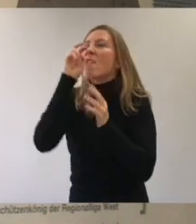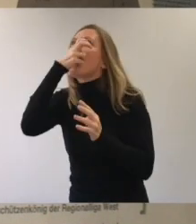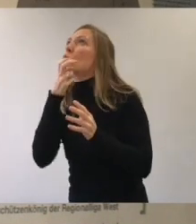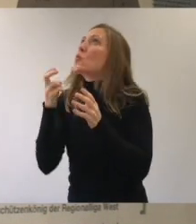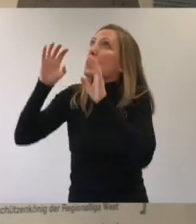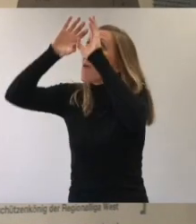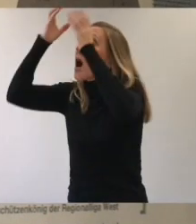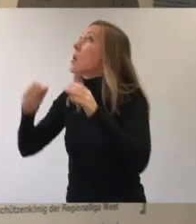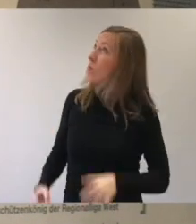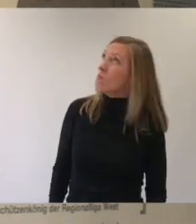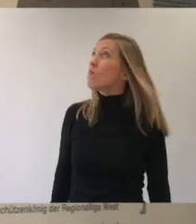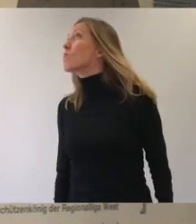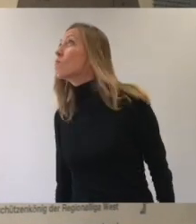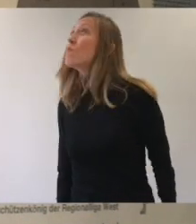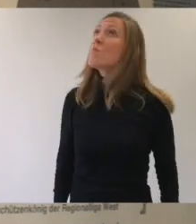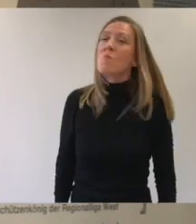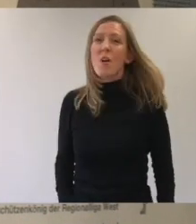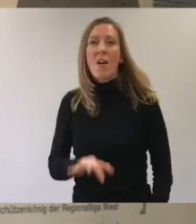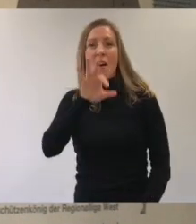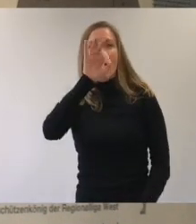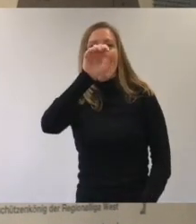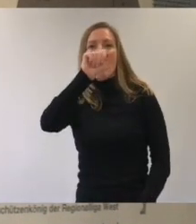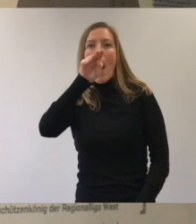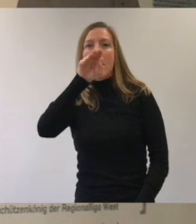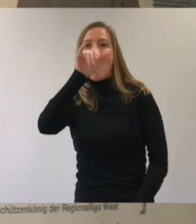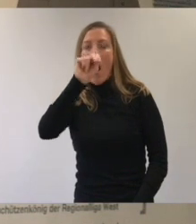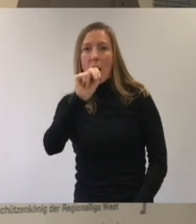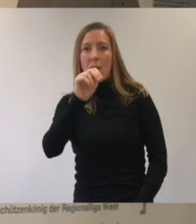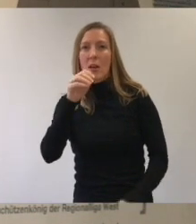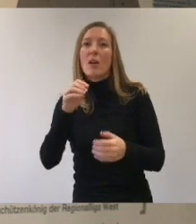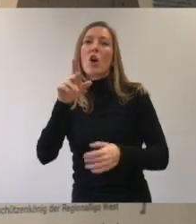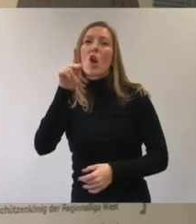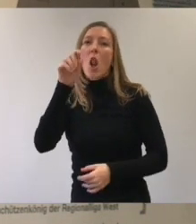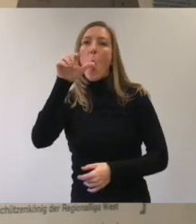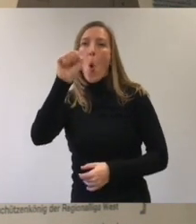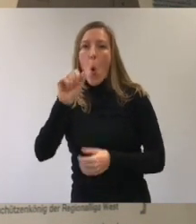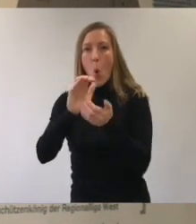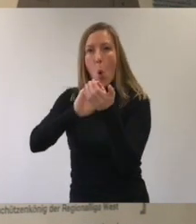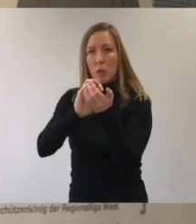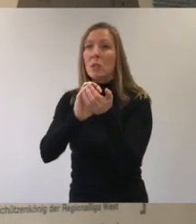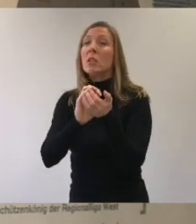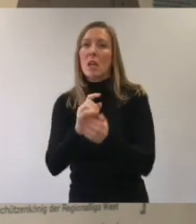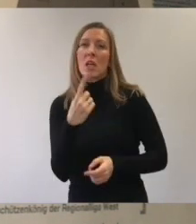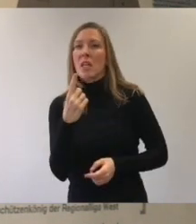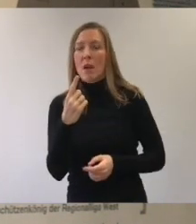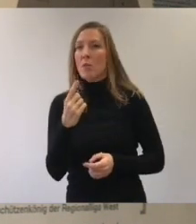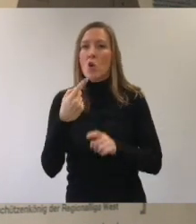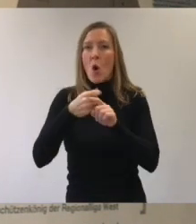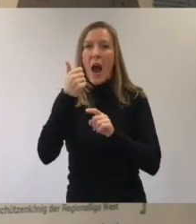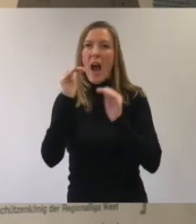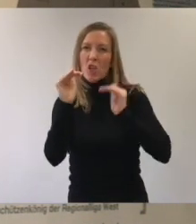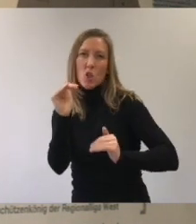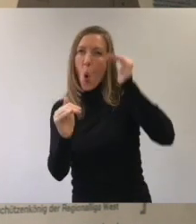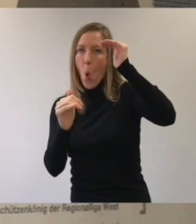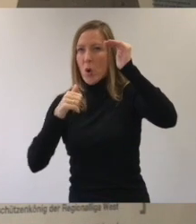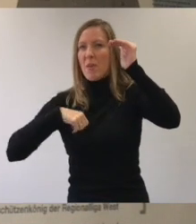Stelle zu kommen, wo der Ball runterkommt. Fabian Klos ist der größte Spieler von Arminia Bielefeld. Und er steht an der richtigen